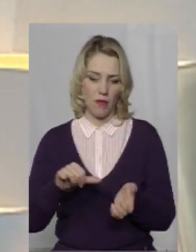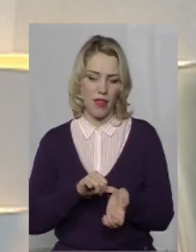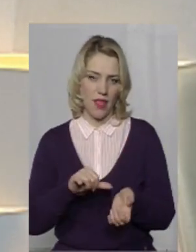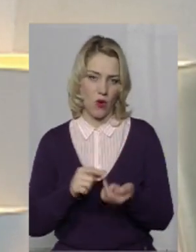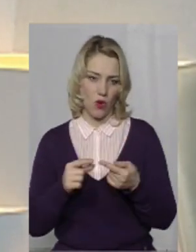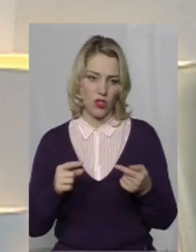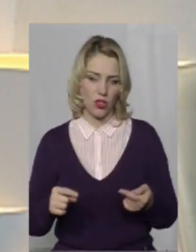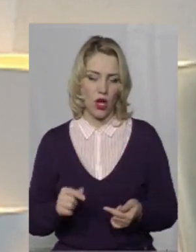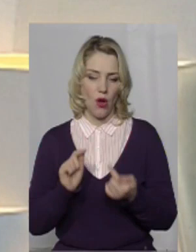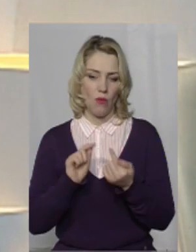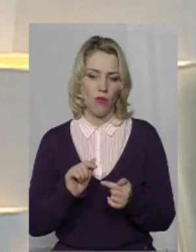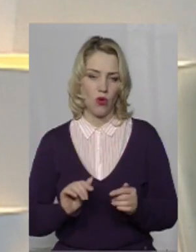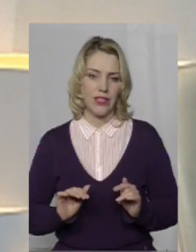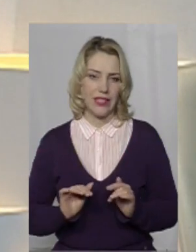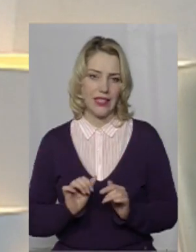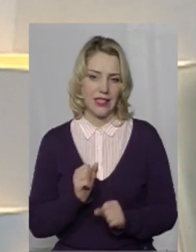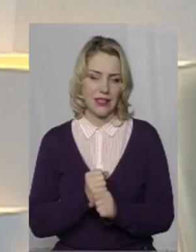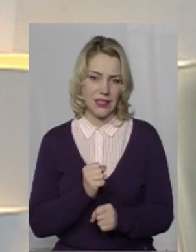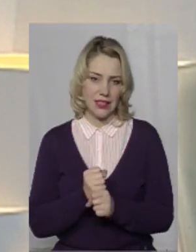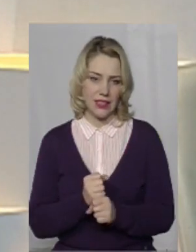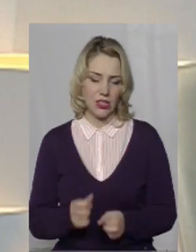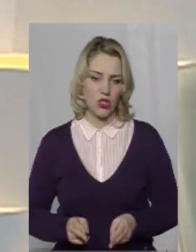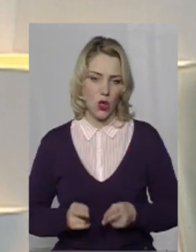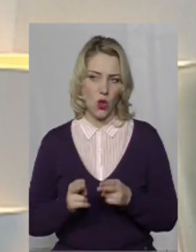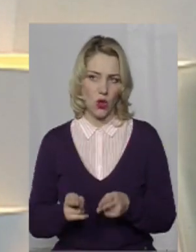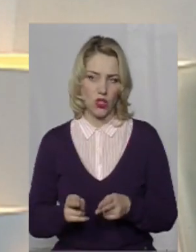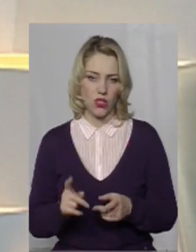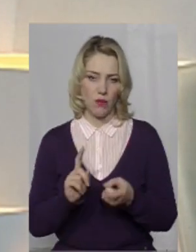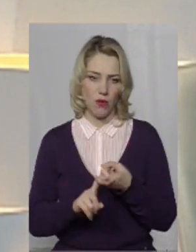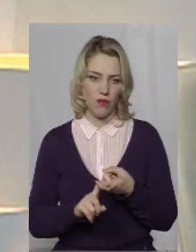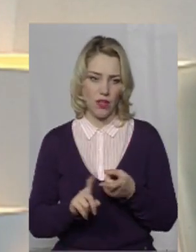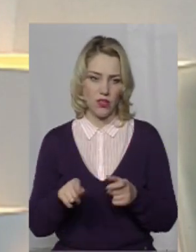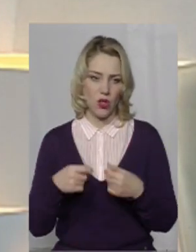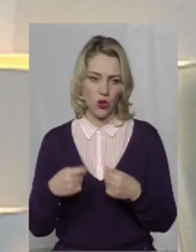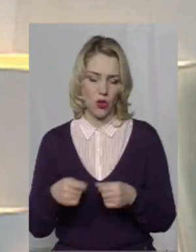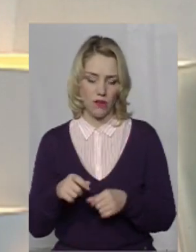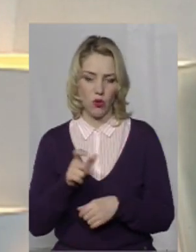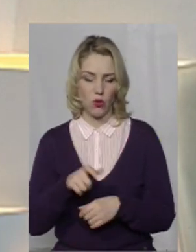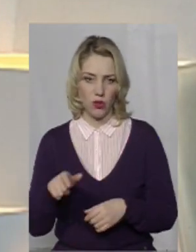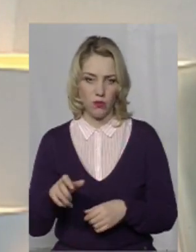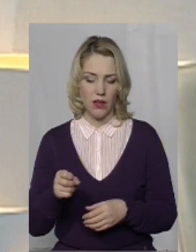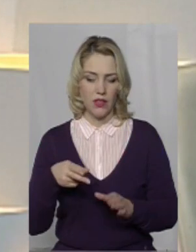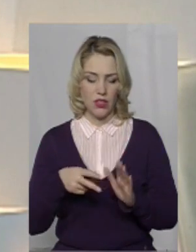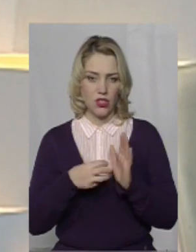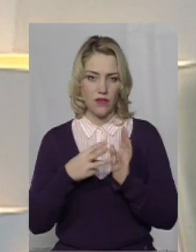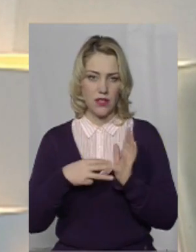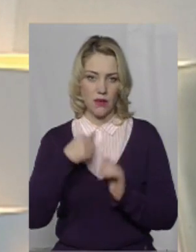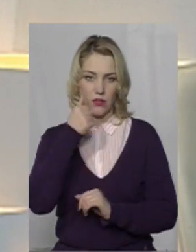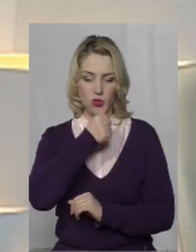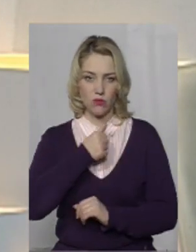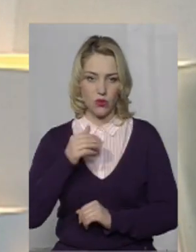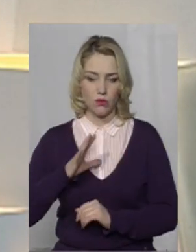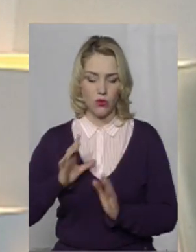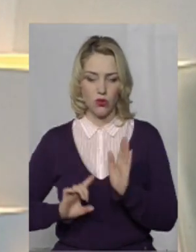Щодо протидії злочинами, пов'язаними з торгівлюю людьми, то у 2018 року